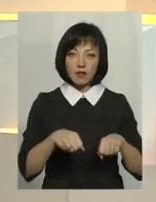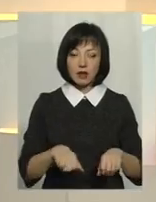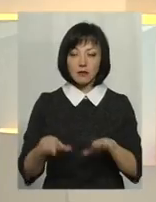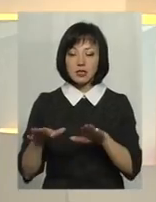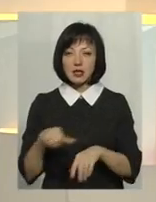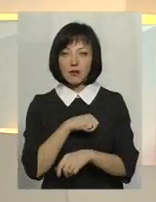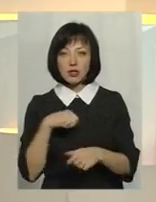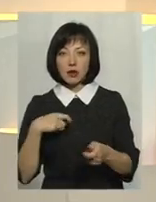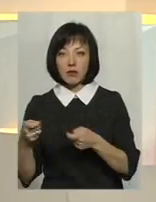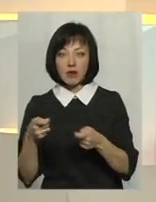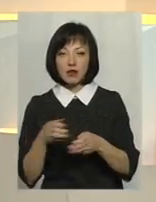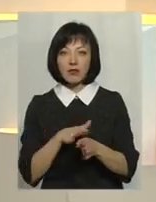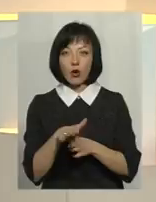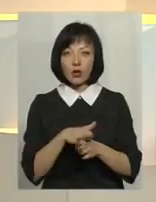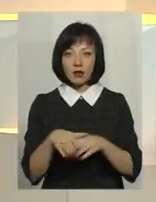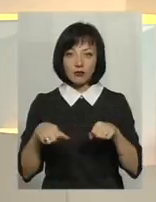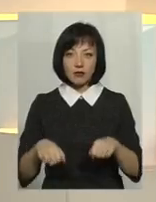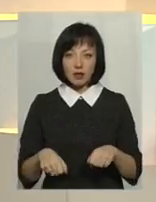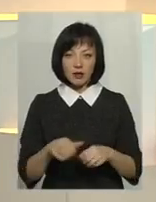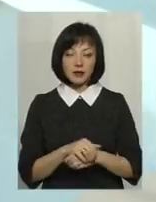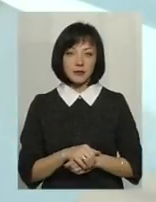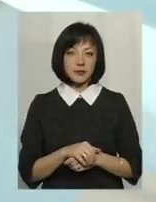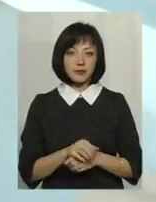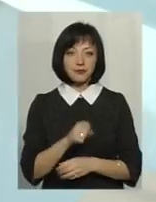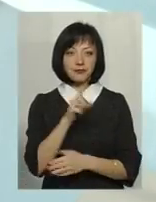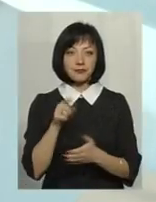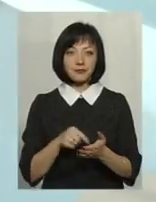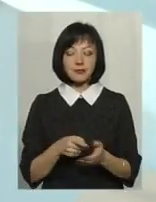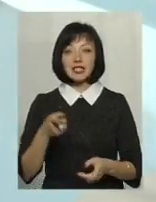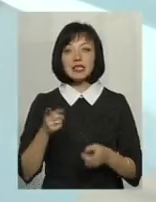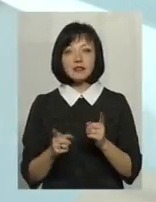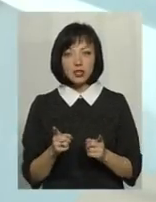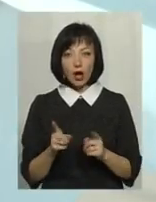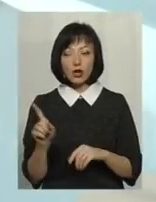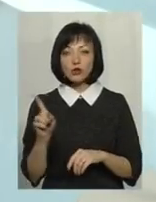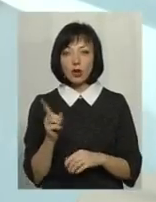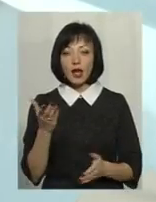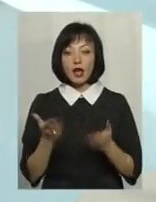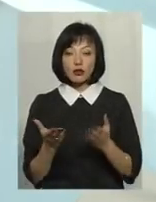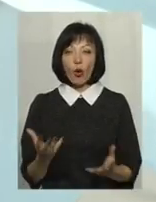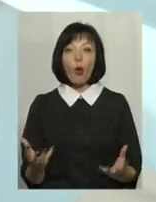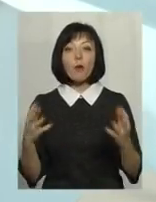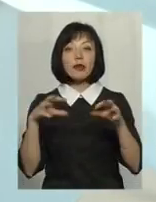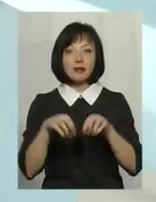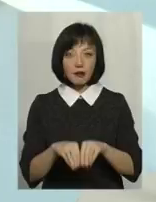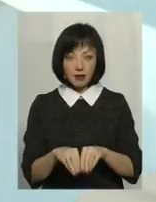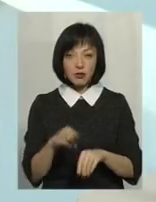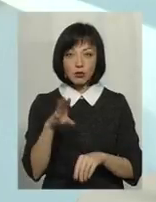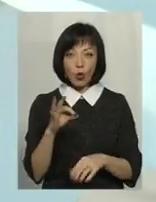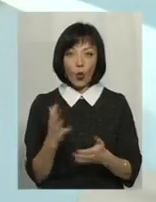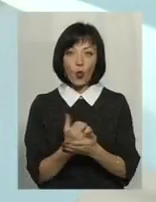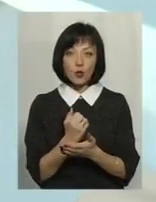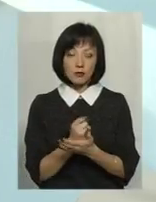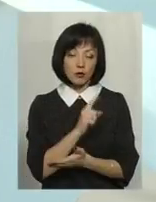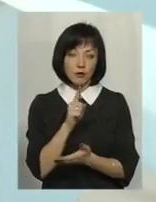місцевого самоврядування, виконавчої гілки влади і активних людей? Ну, звичайно, що якщо об'єднатися, то успіх